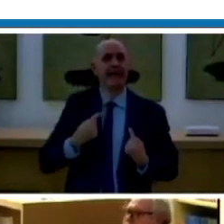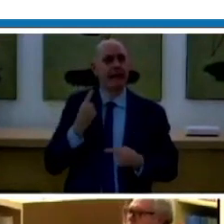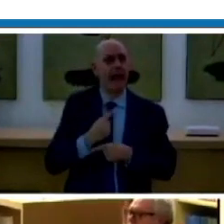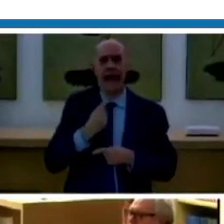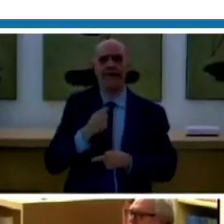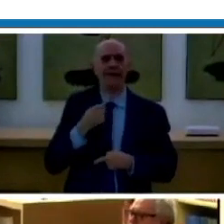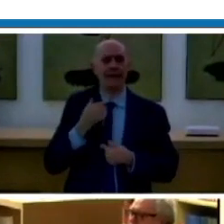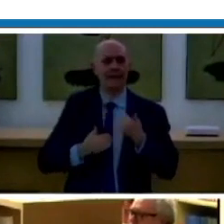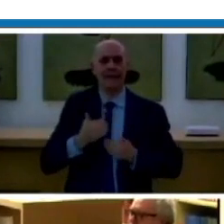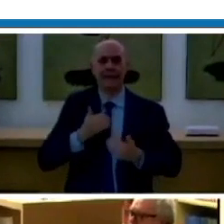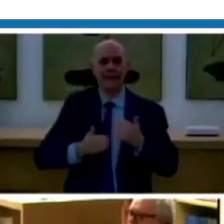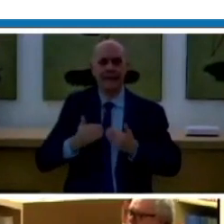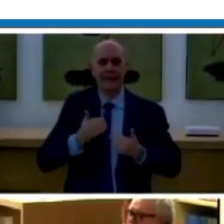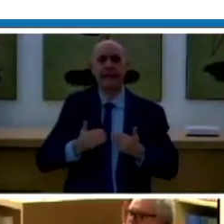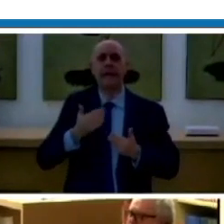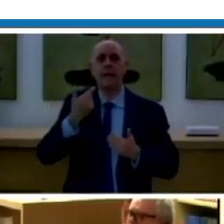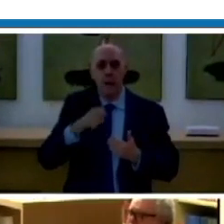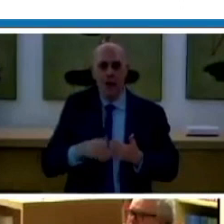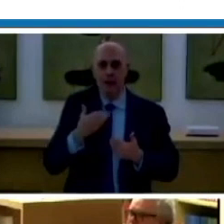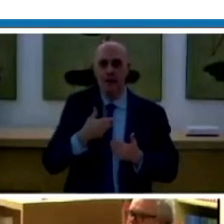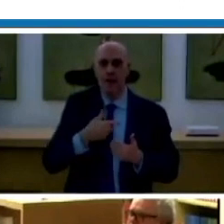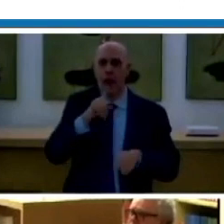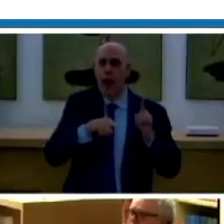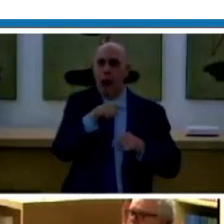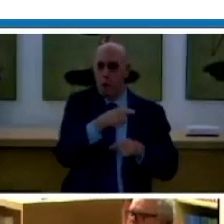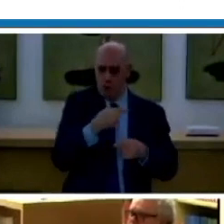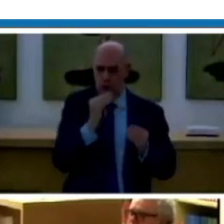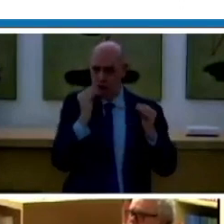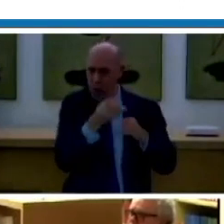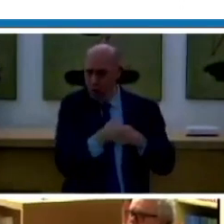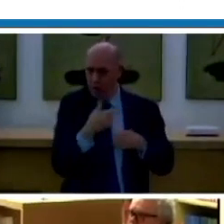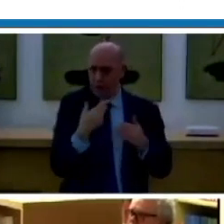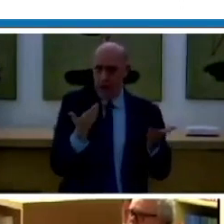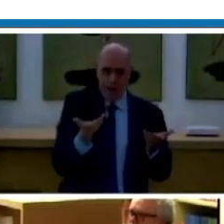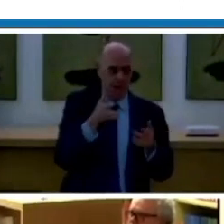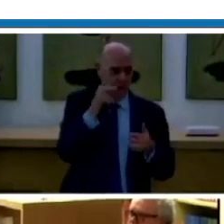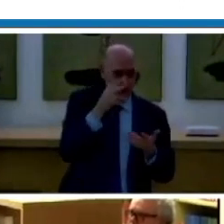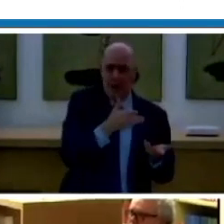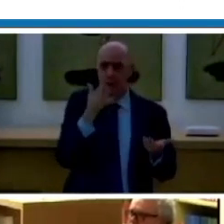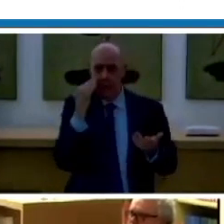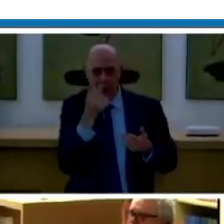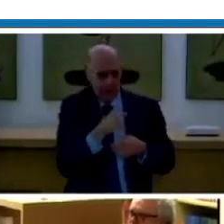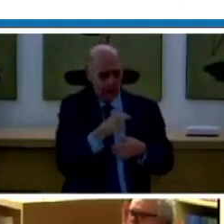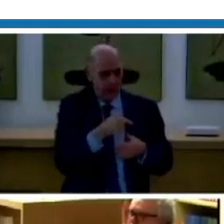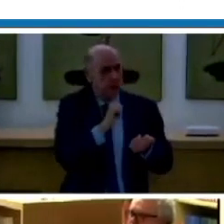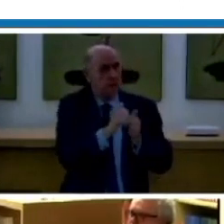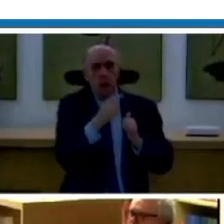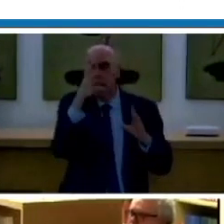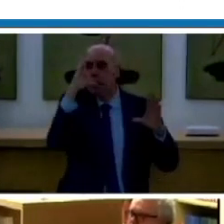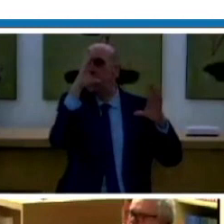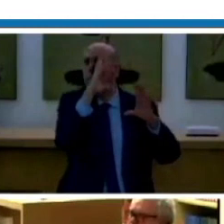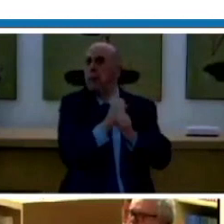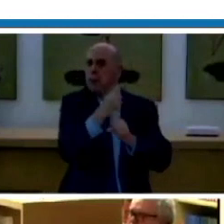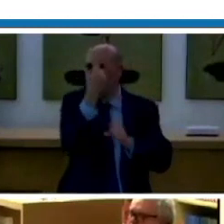conosciuto storie di ragazzi e di ragazzi che non conoscevano ancora la pratica sportiva e quindi non conoscevano l'opportunità di crescere in termini